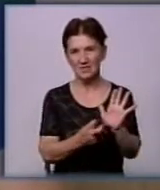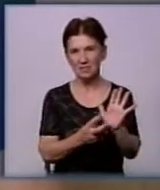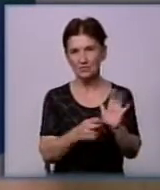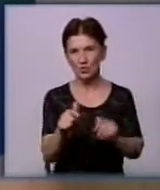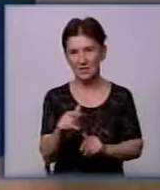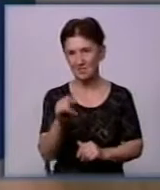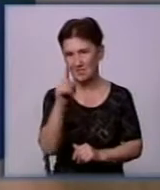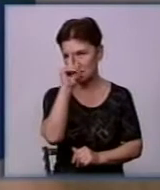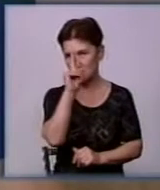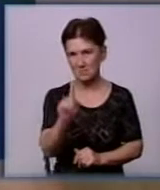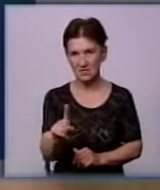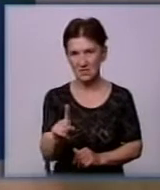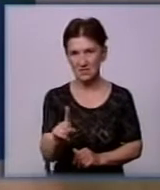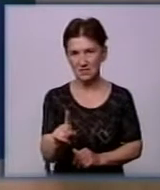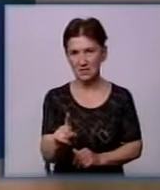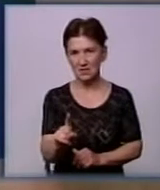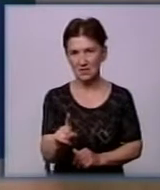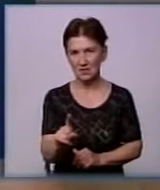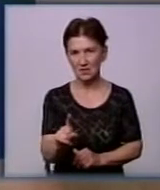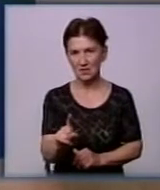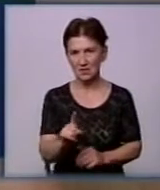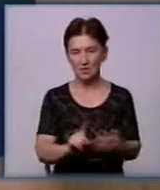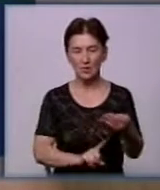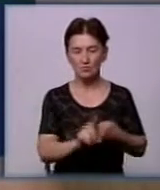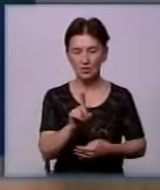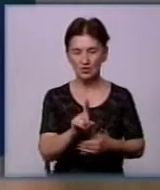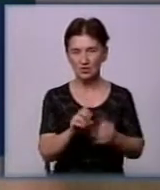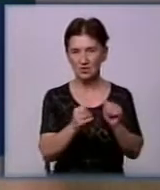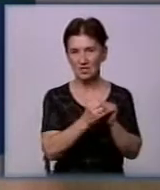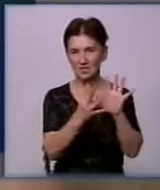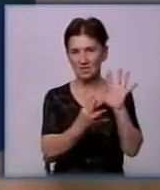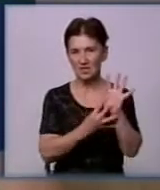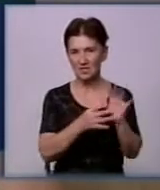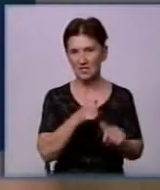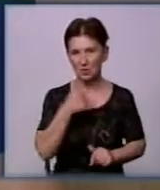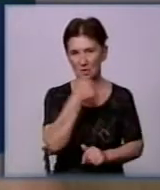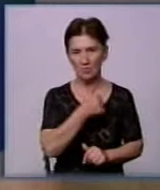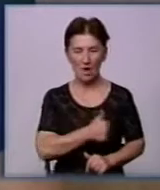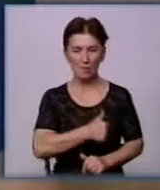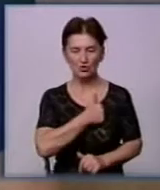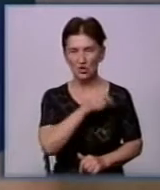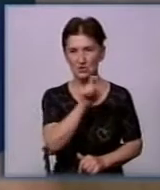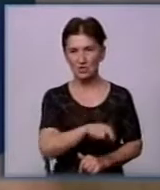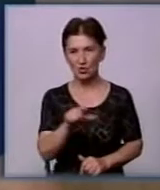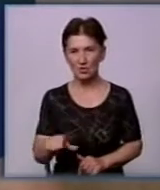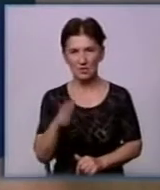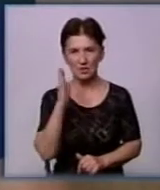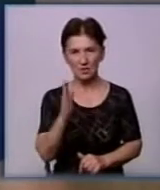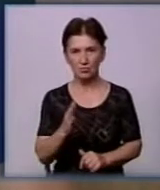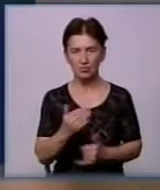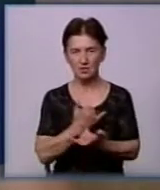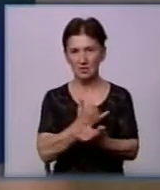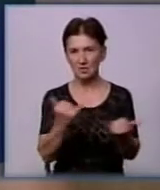на місяць. Починаючи з 2019 року почесні громадяни будуть отримувати